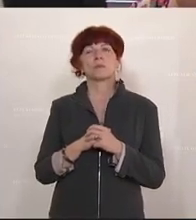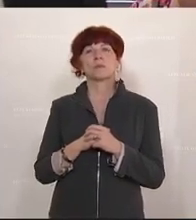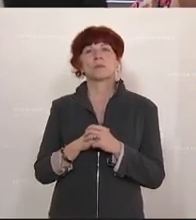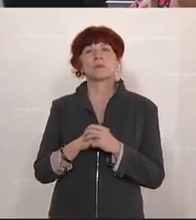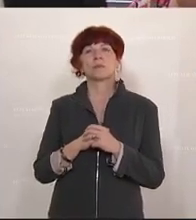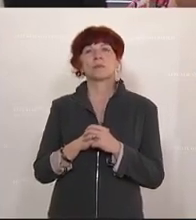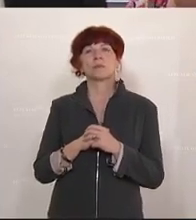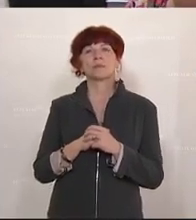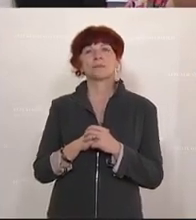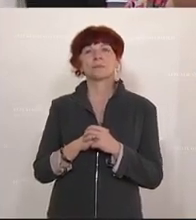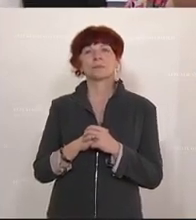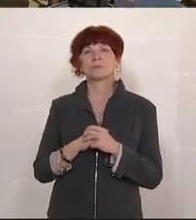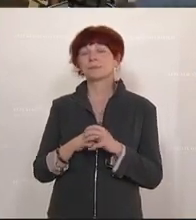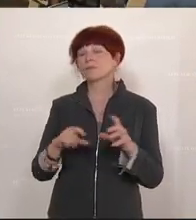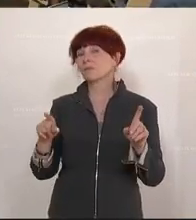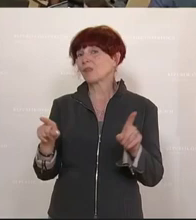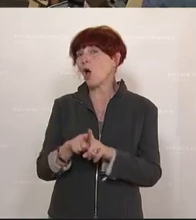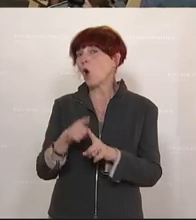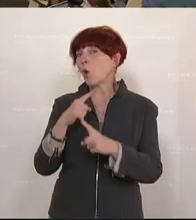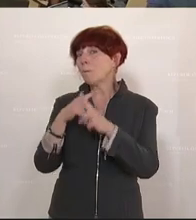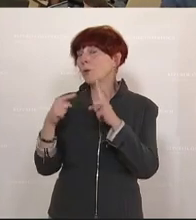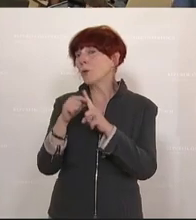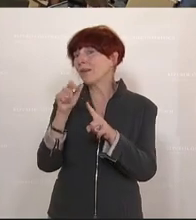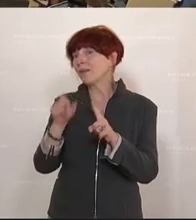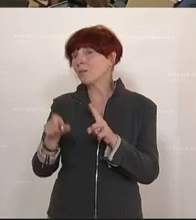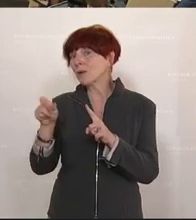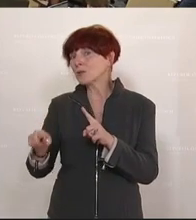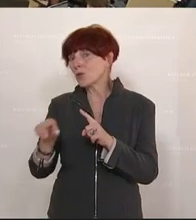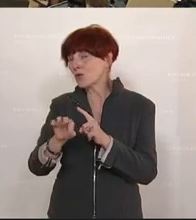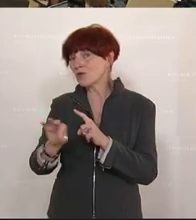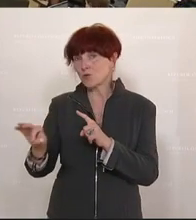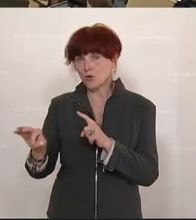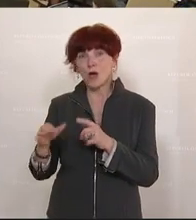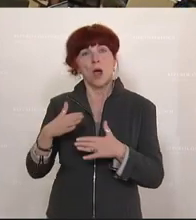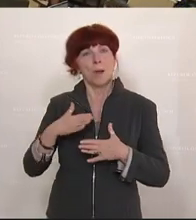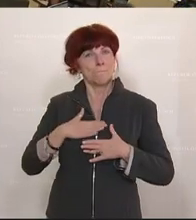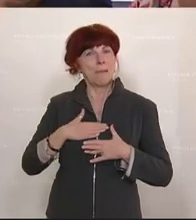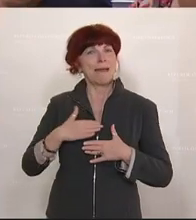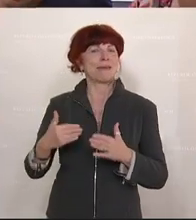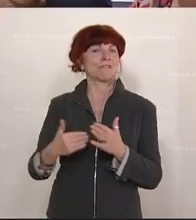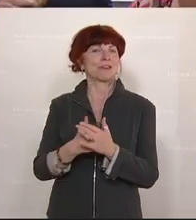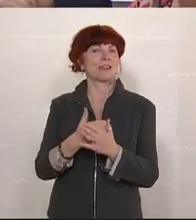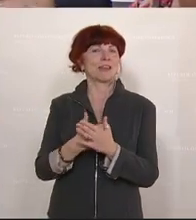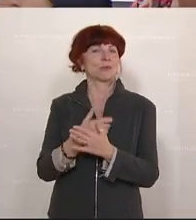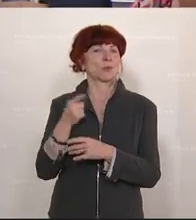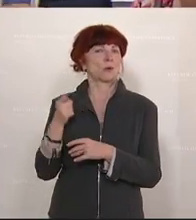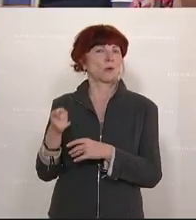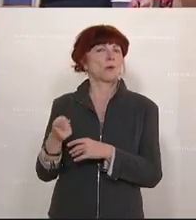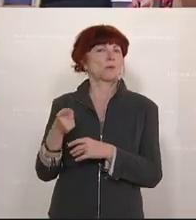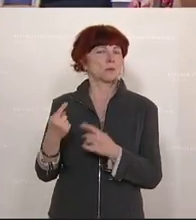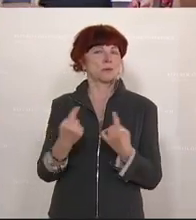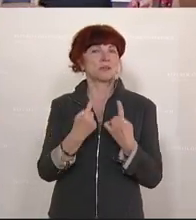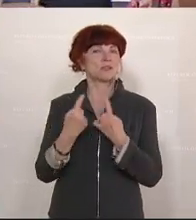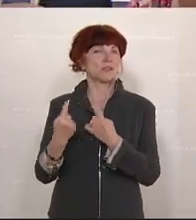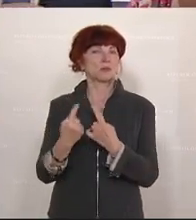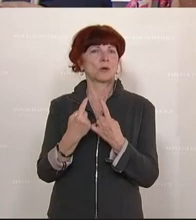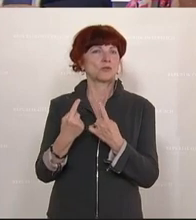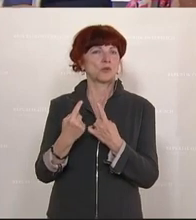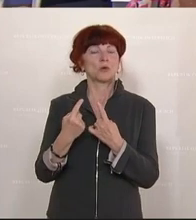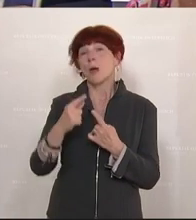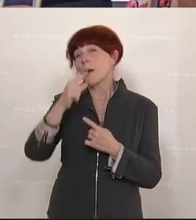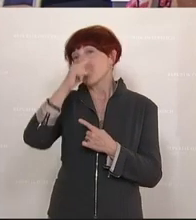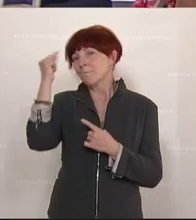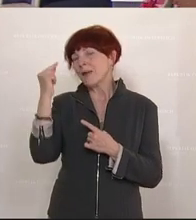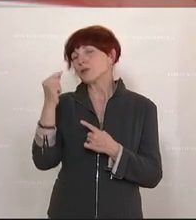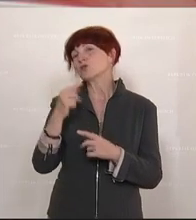Was machen die Politikerinnen und Politiker, die meine Vertretungen sind, genau in dieser Situation, um die Menschen in Österreich zu